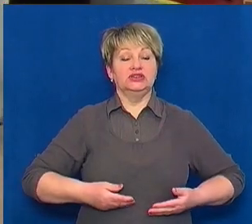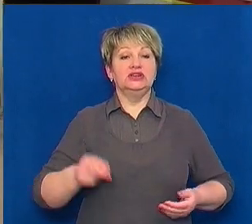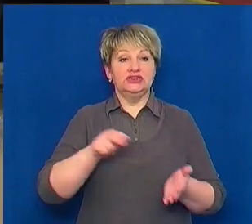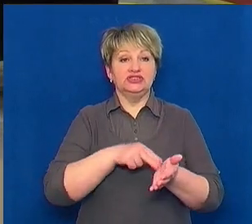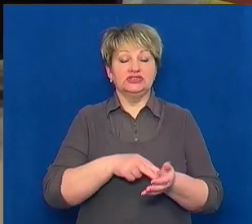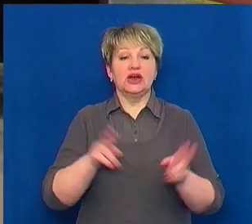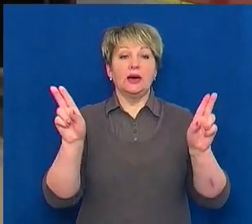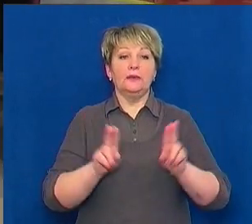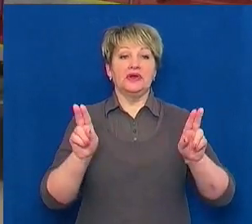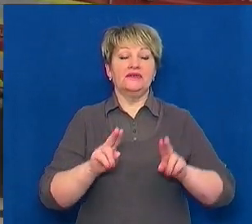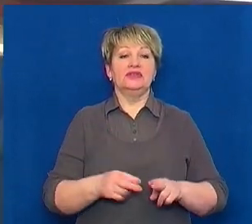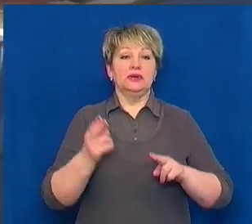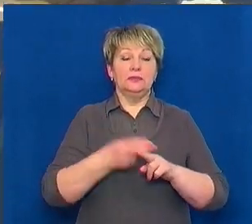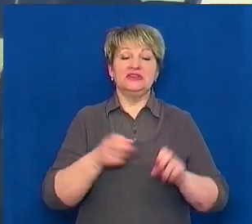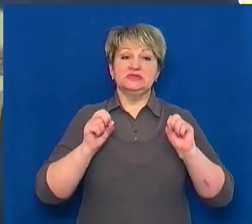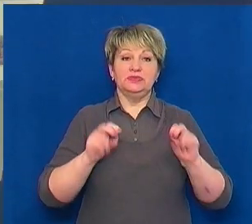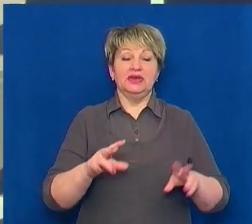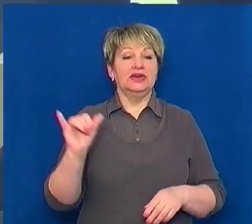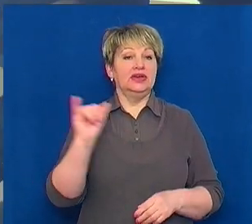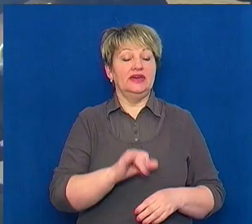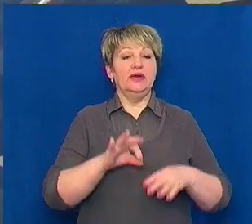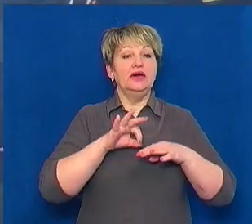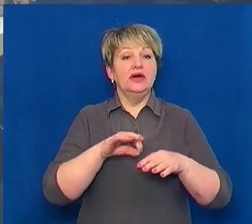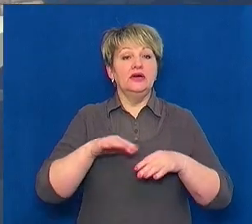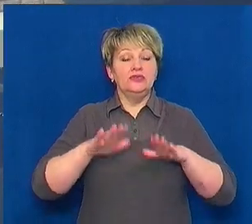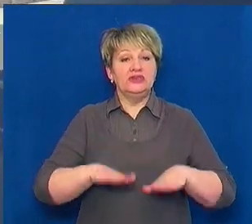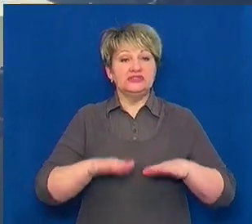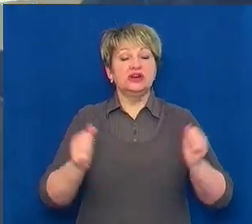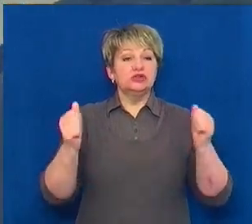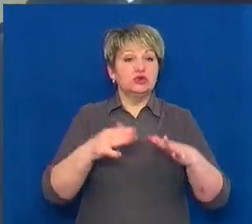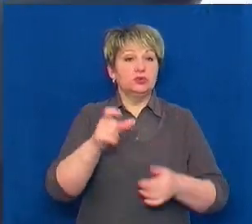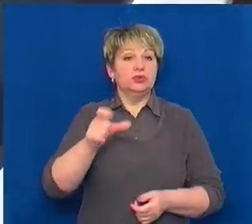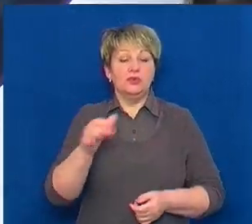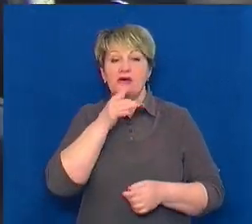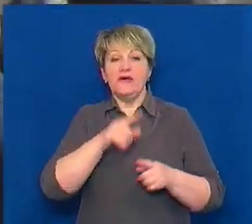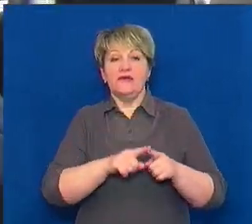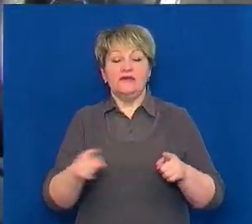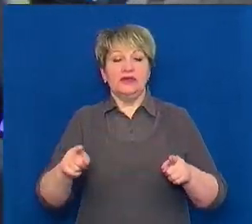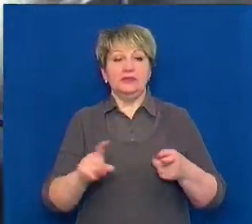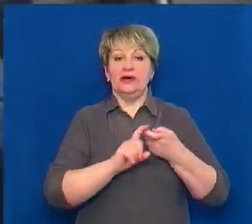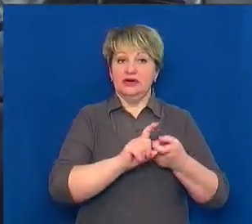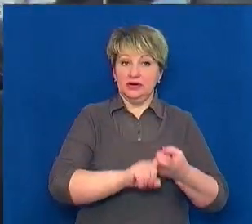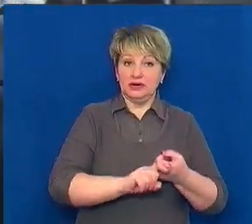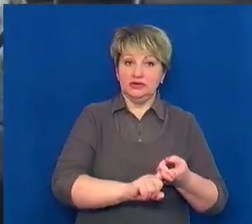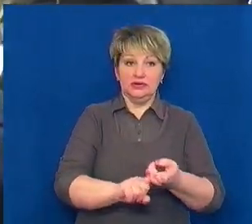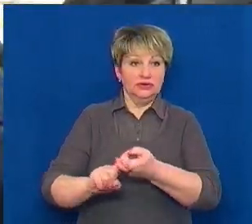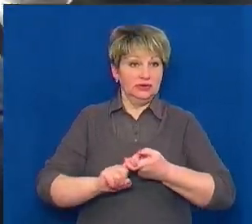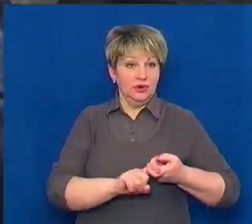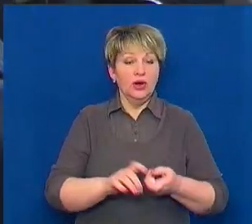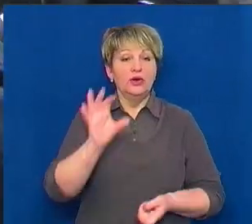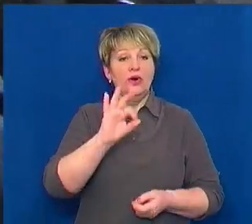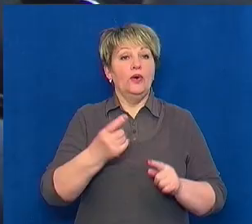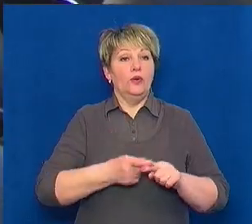дотримання особистої безпеки та безпечне поводження у місцях скупчення людей під час карантину. Про це Суспільному повідомив